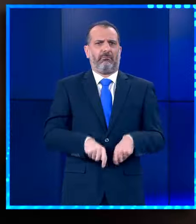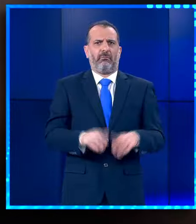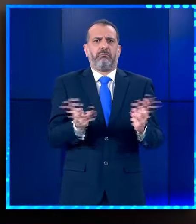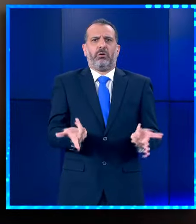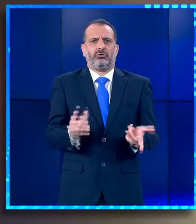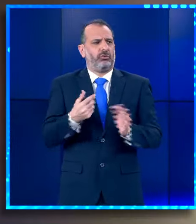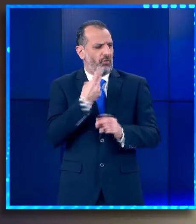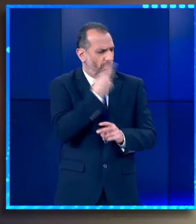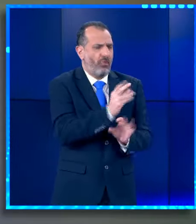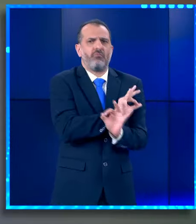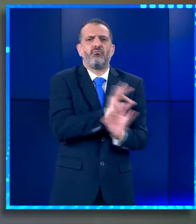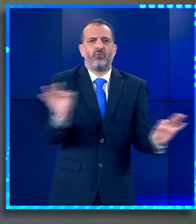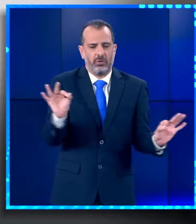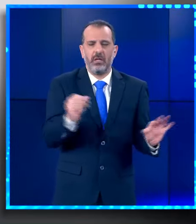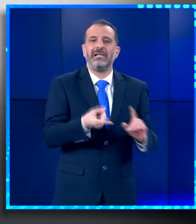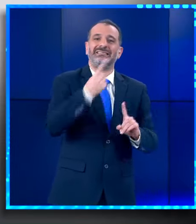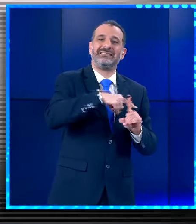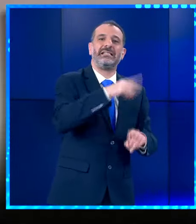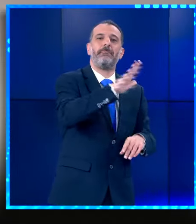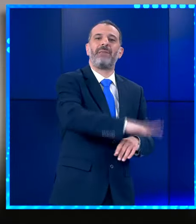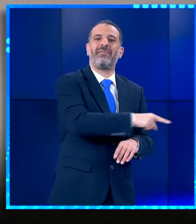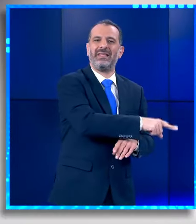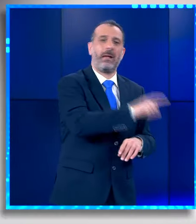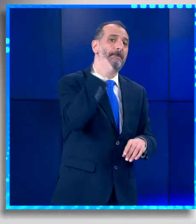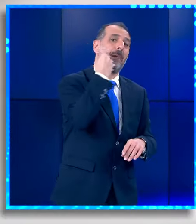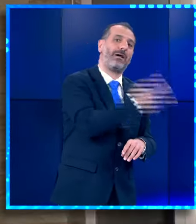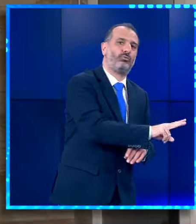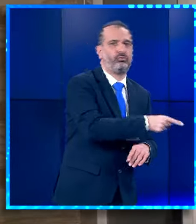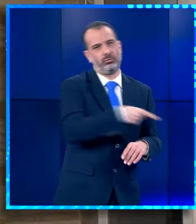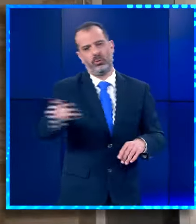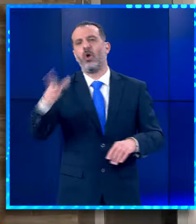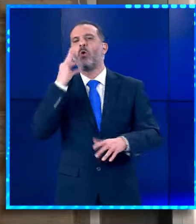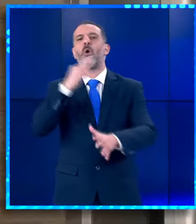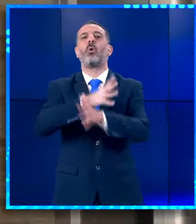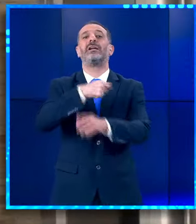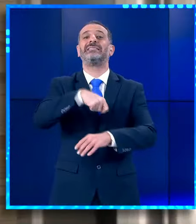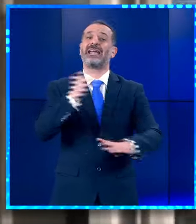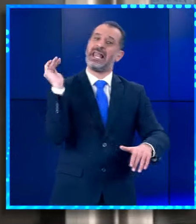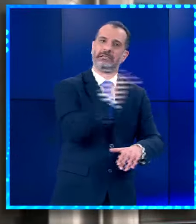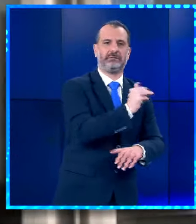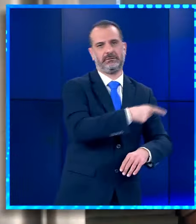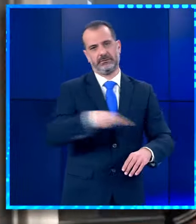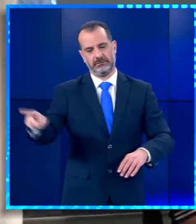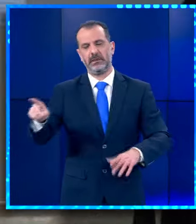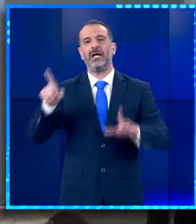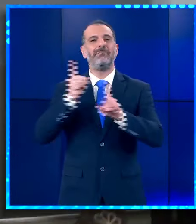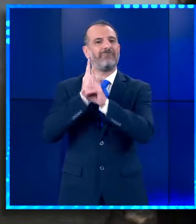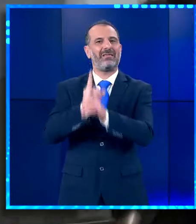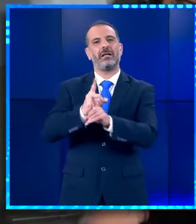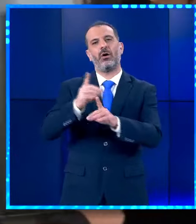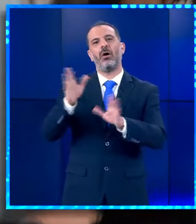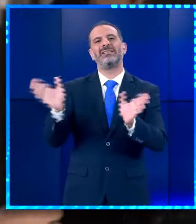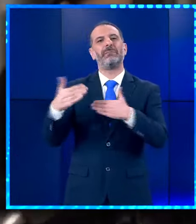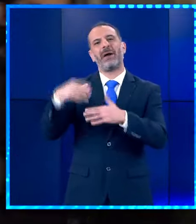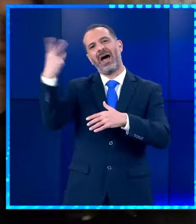ημέρες και η μητέρα του παιδιού. Πρόκειται για συμπληρωματική κατάθεση μετά την εισαγγελική παραγγελία. Την υπόθεση όπως είπες θα την αναλάβει πλέον των